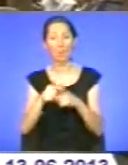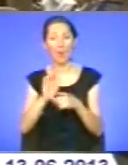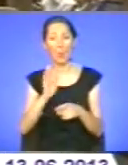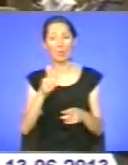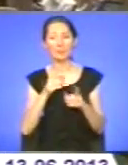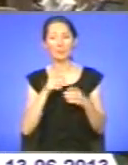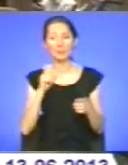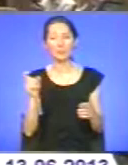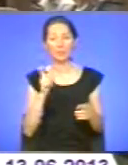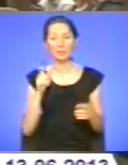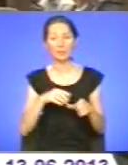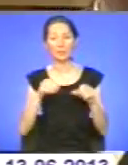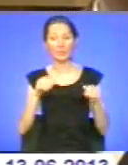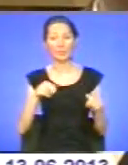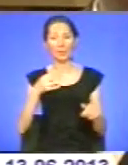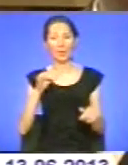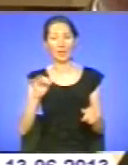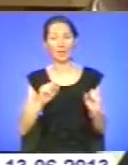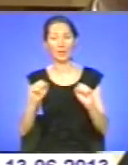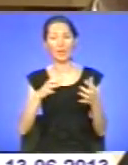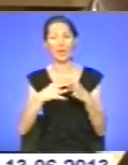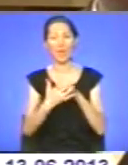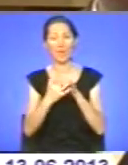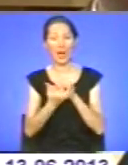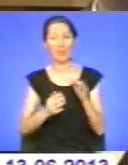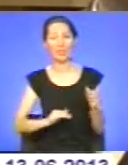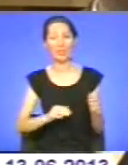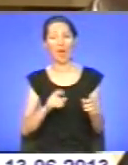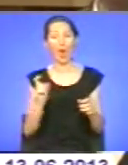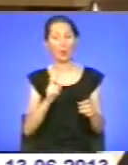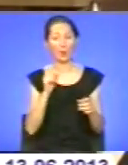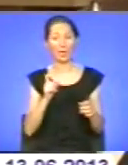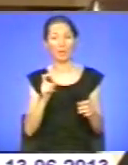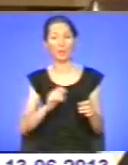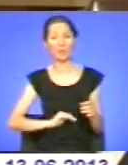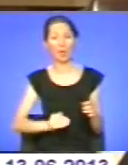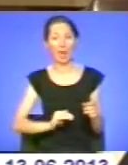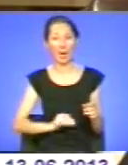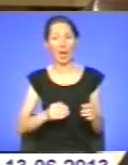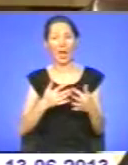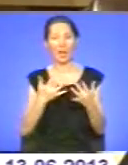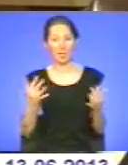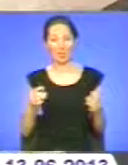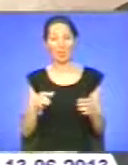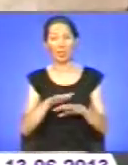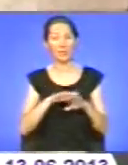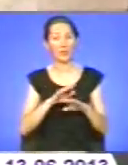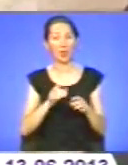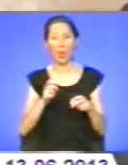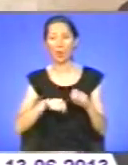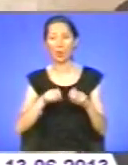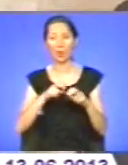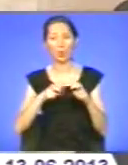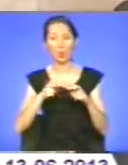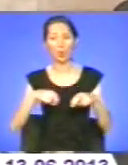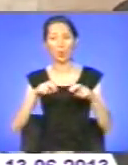земельних паїв та керівники фермерських господарств і сільськогосподарських підприємств. Решта населення у дослідженні участі не брало. Приблизно 45